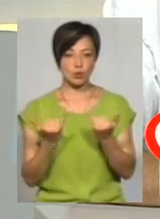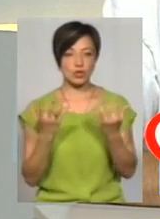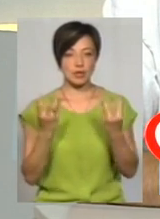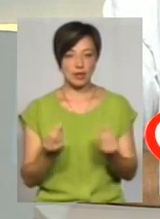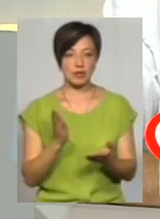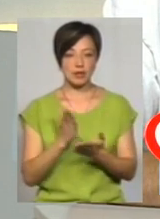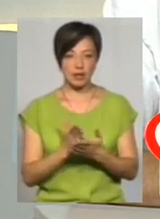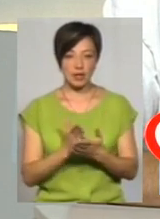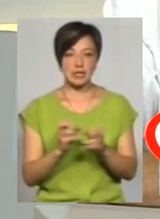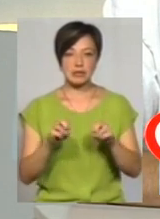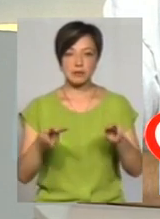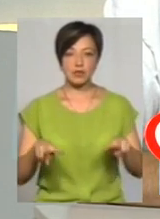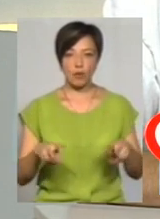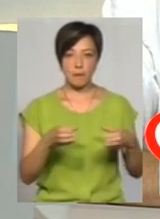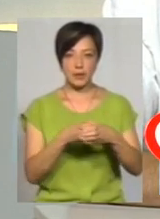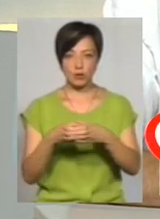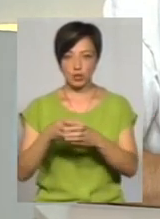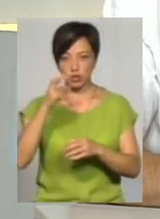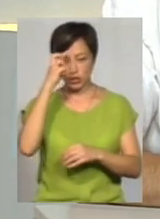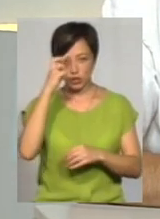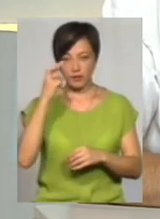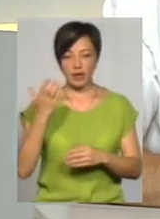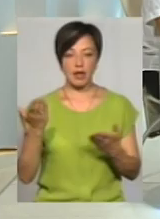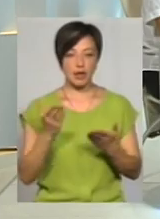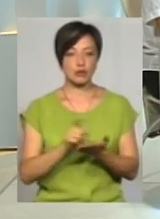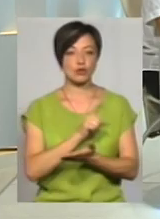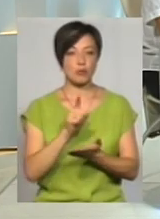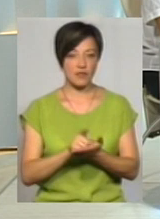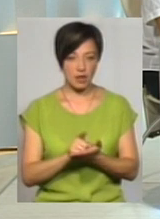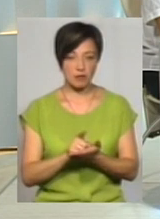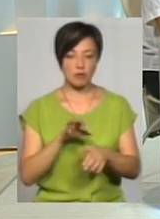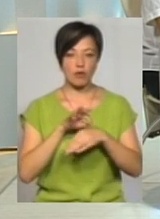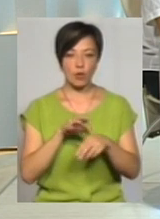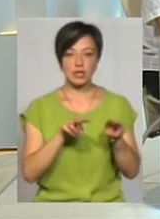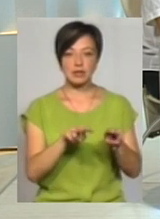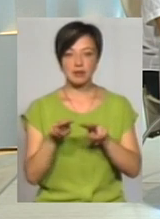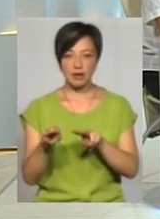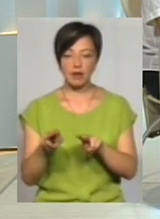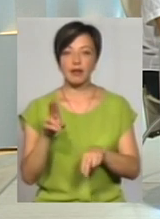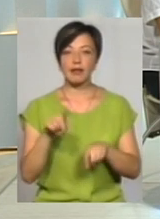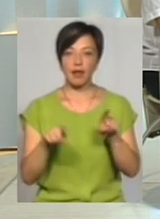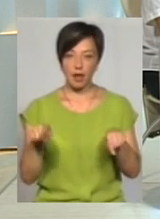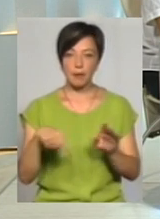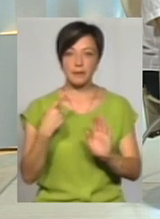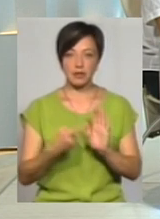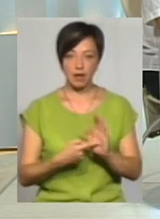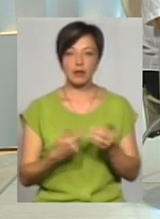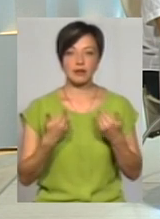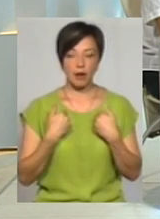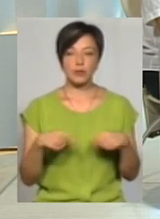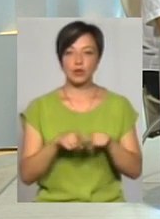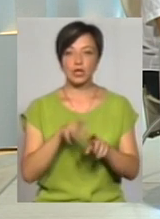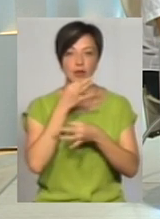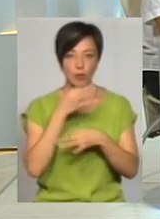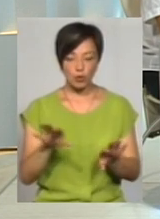є, в нас є спеціалізовані підрозділі державні, які зобов'язані проводити нагляд. Так, деякі питання нам теж не подобаються,